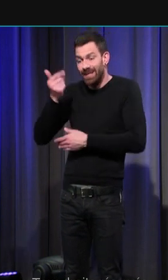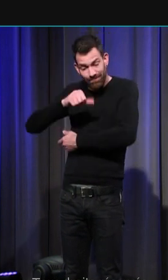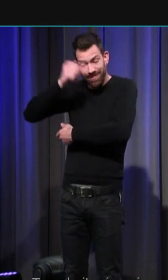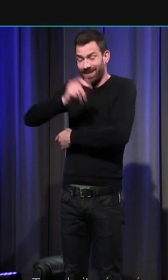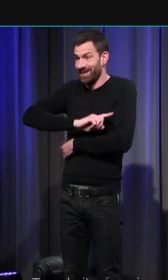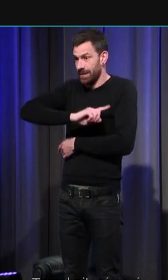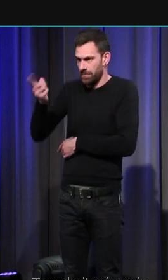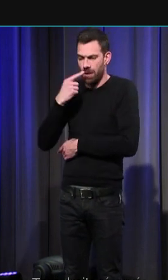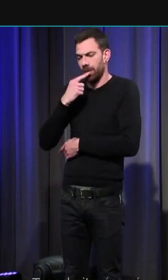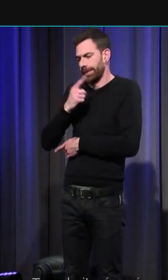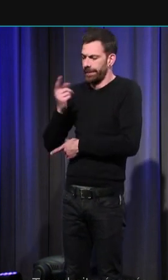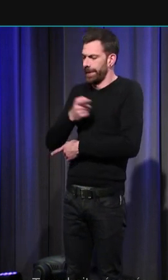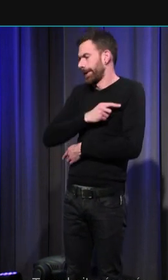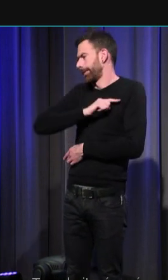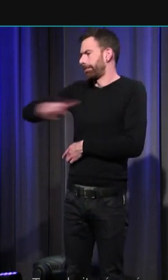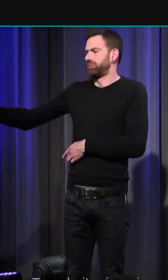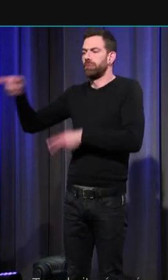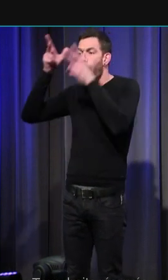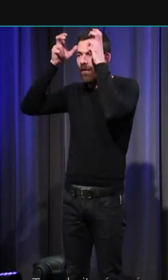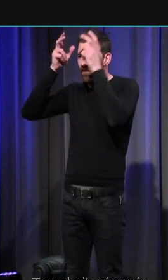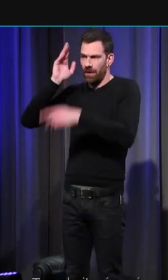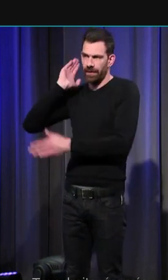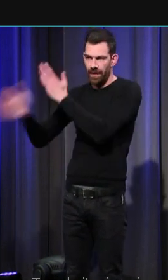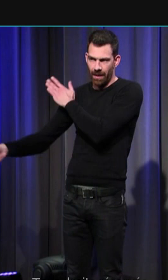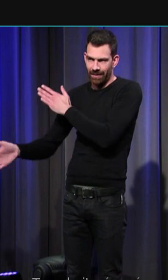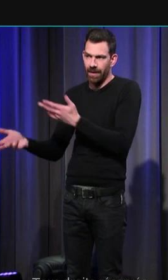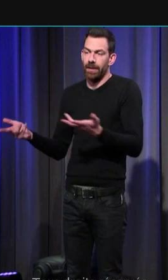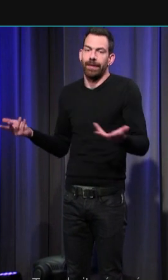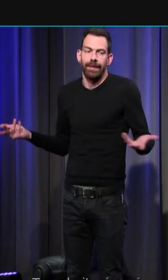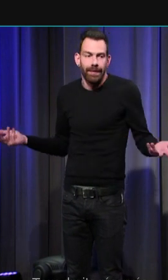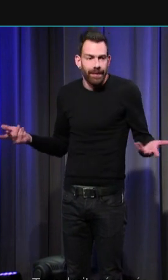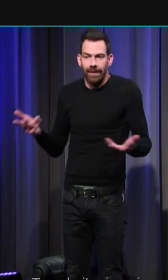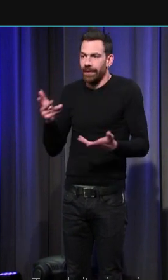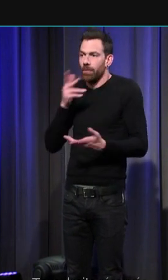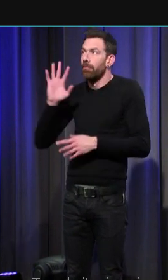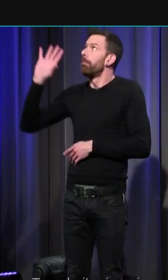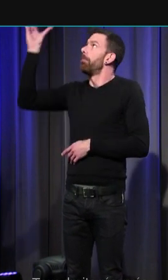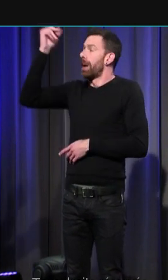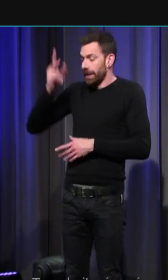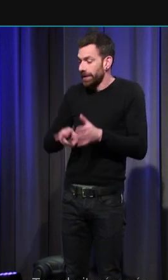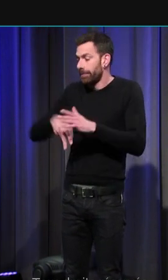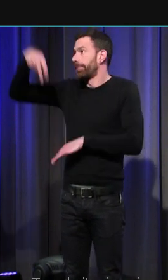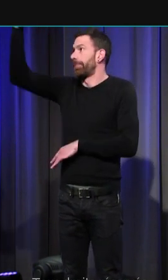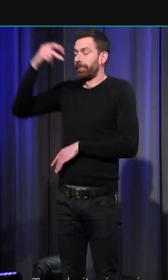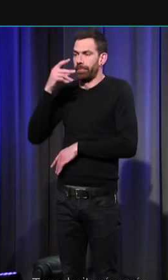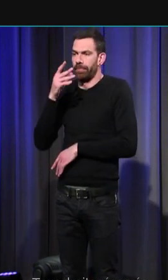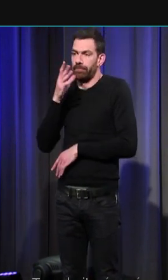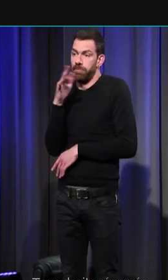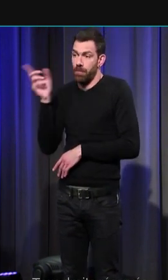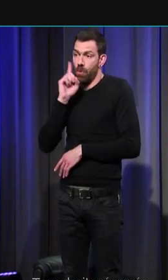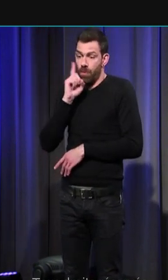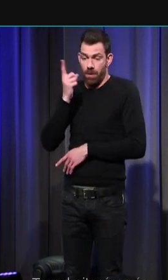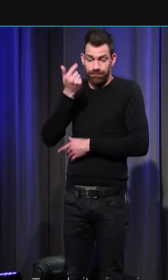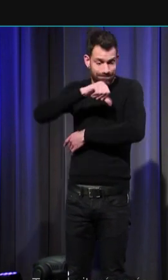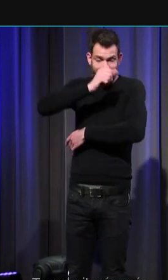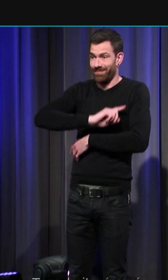directement en enfer en effet il ne peut pas accéder au paradis il n'a pas été baptisé et donc